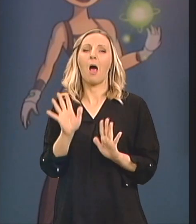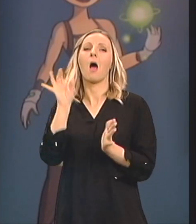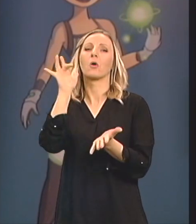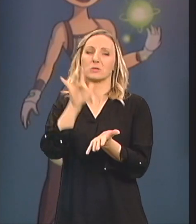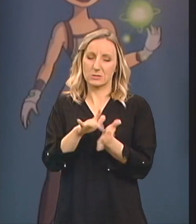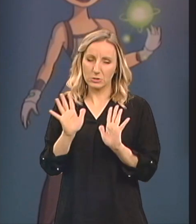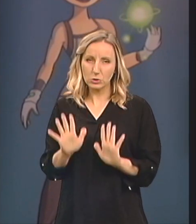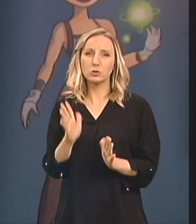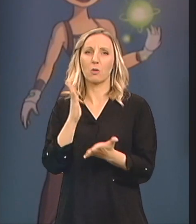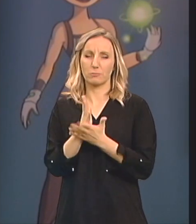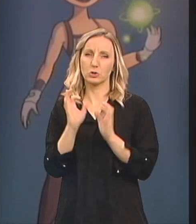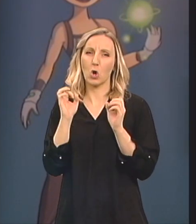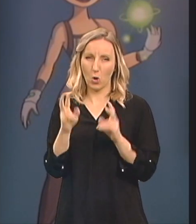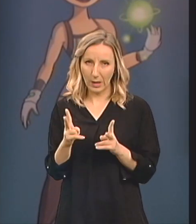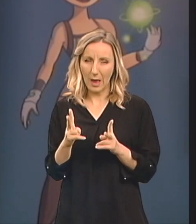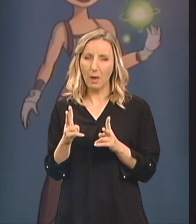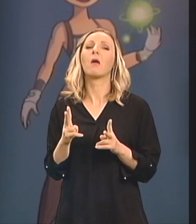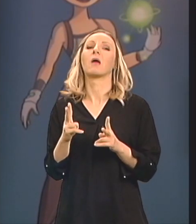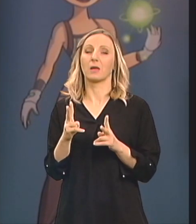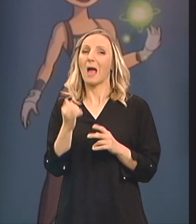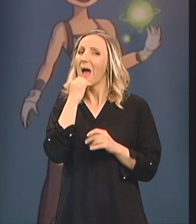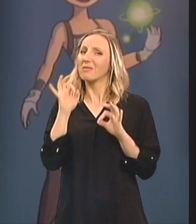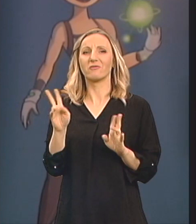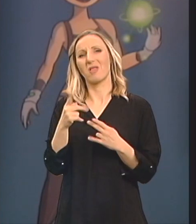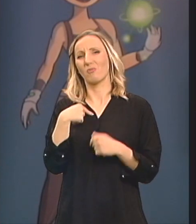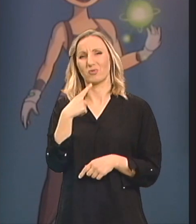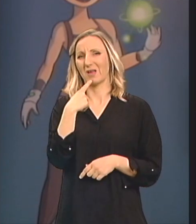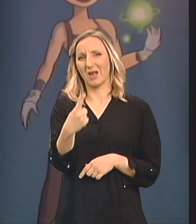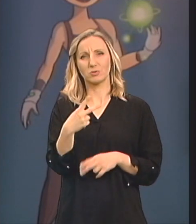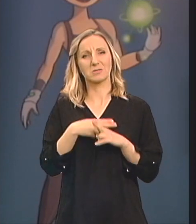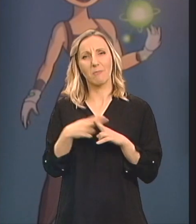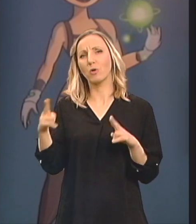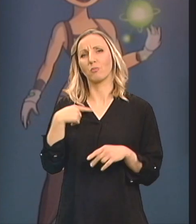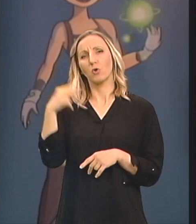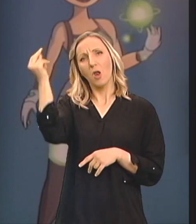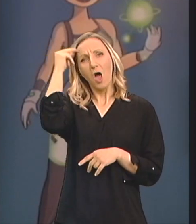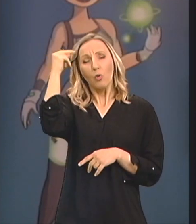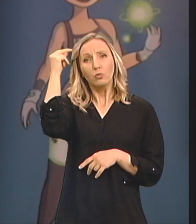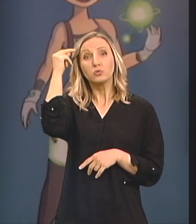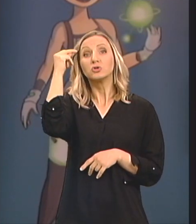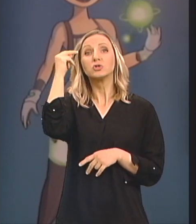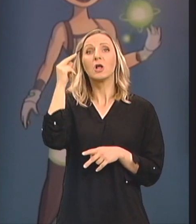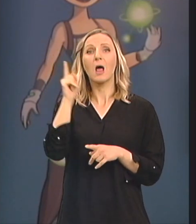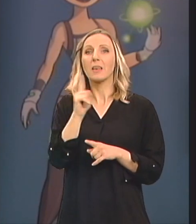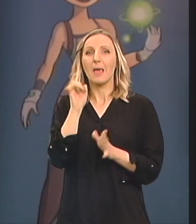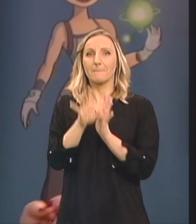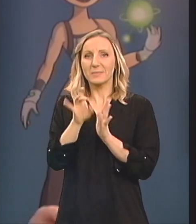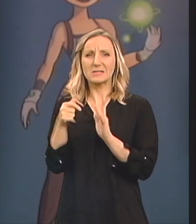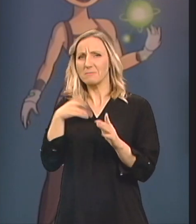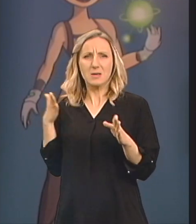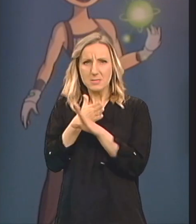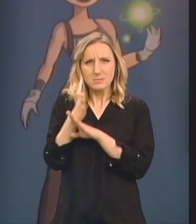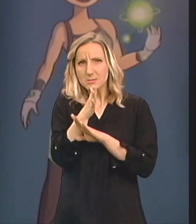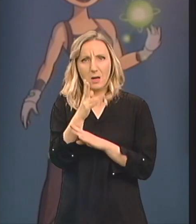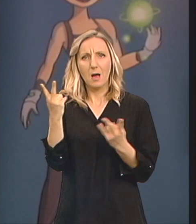bit će ok Ali definitivno ne mogu da kažem Da sam skroz naučila Da ne brzam, da ne srljam Da